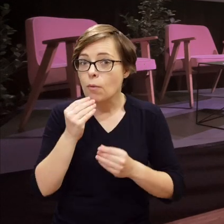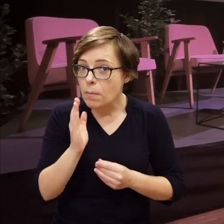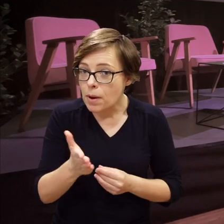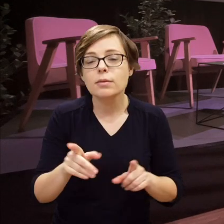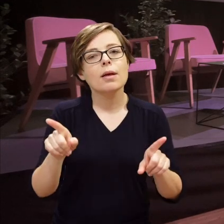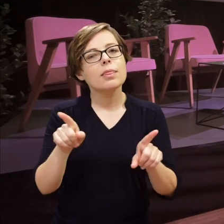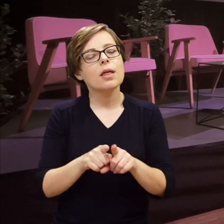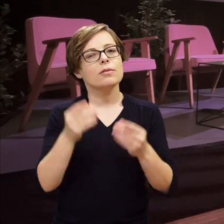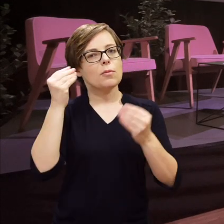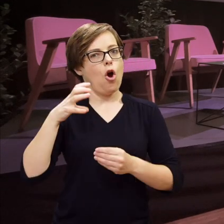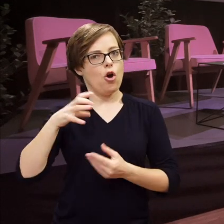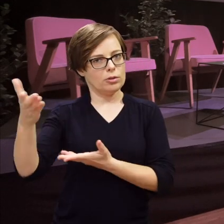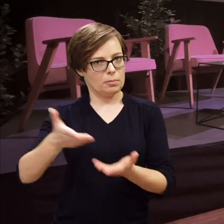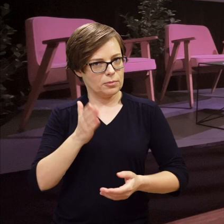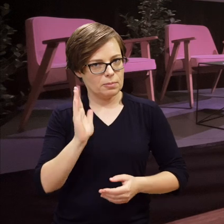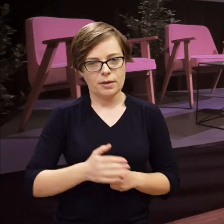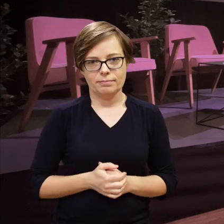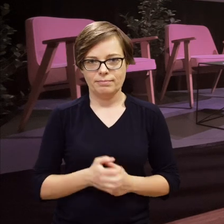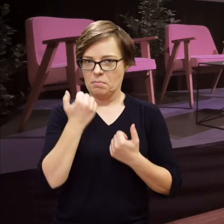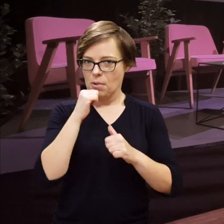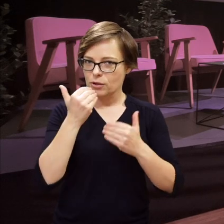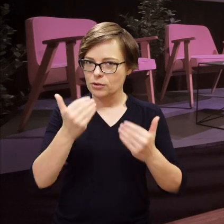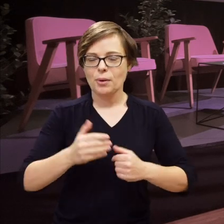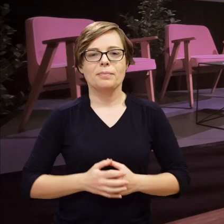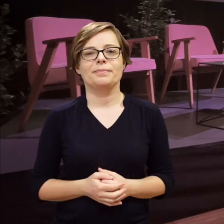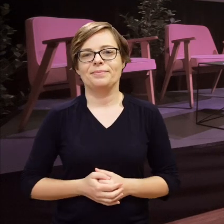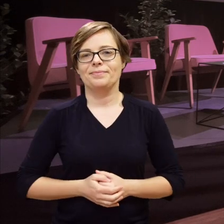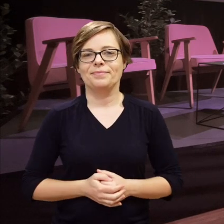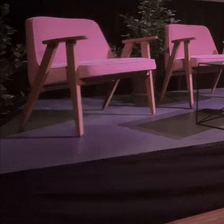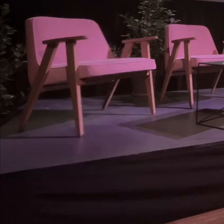i zaprosi naszych wspaniałych gości. Dziękuję bardzo.